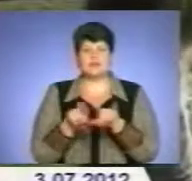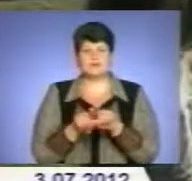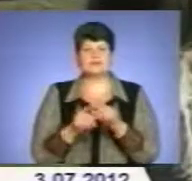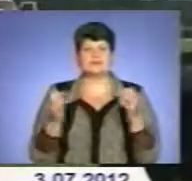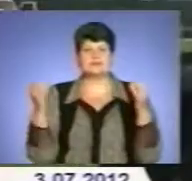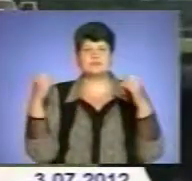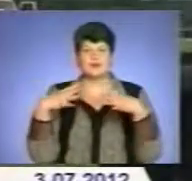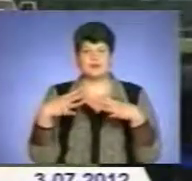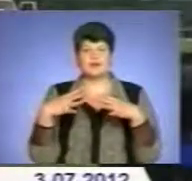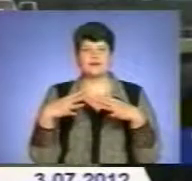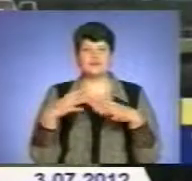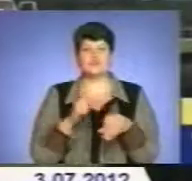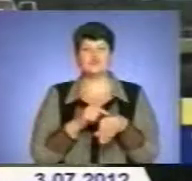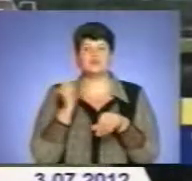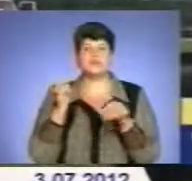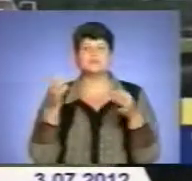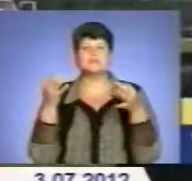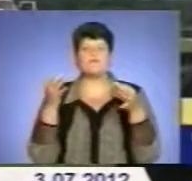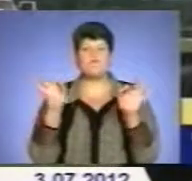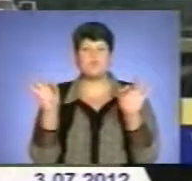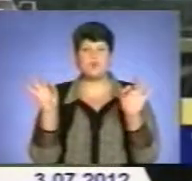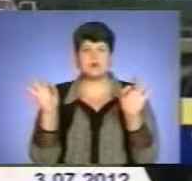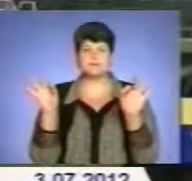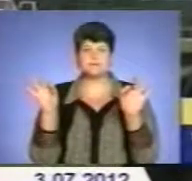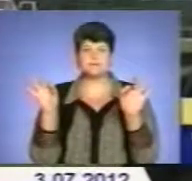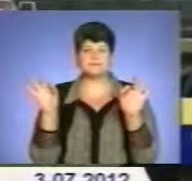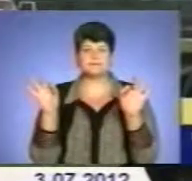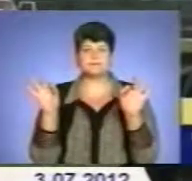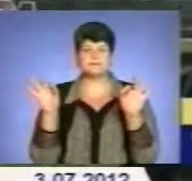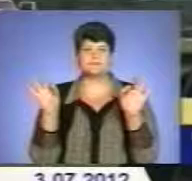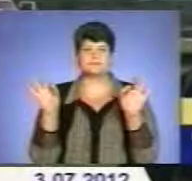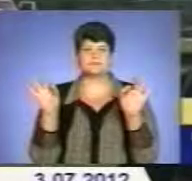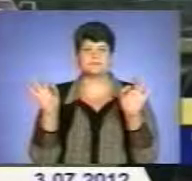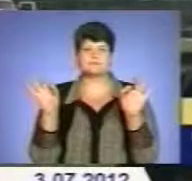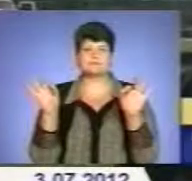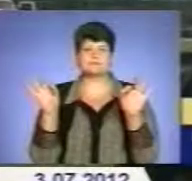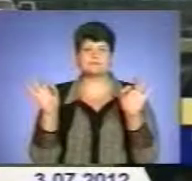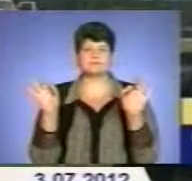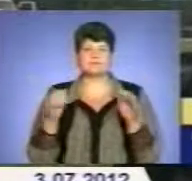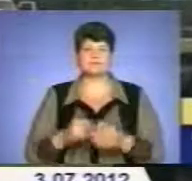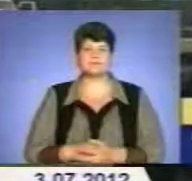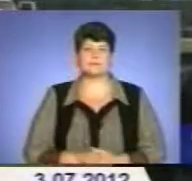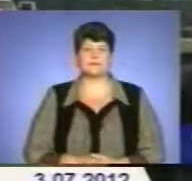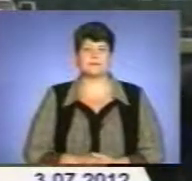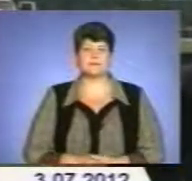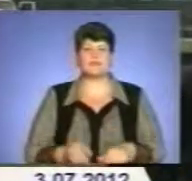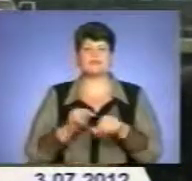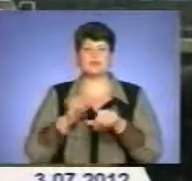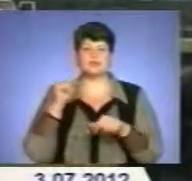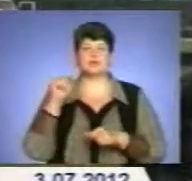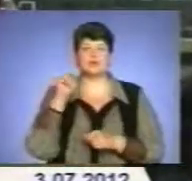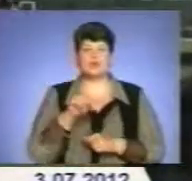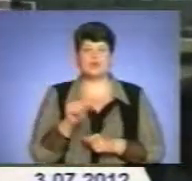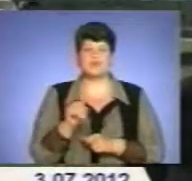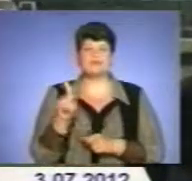самих сльотах. Відчуття свободи, в першу чергу відчуття свободи, відчуття того, що